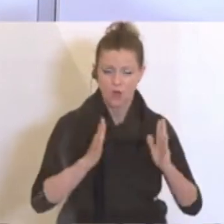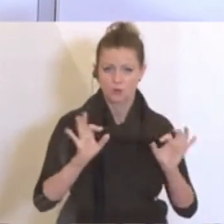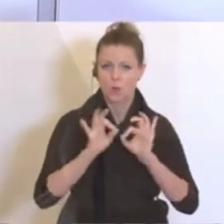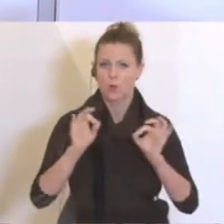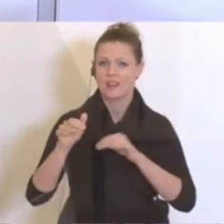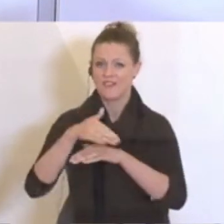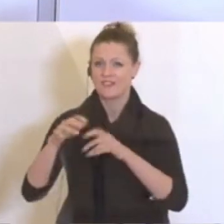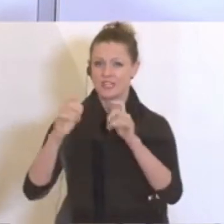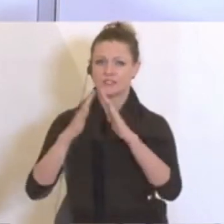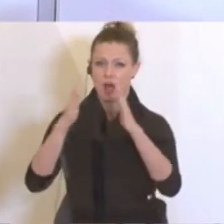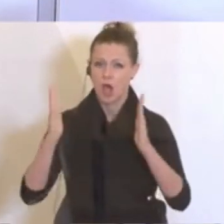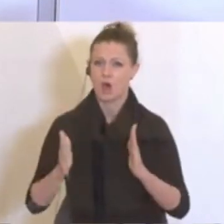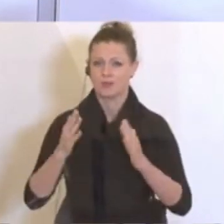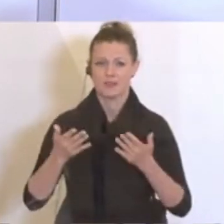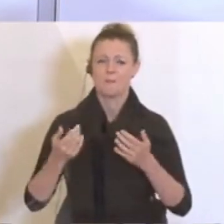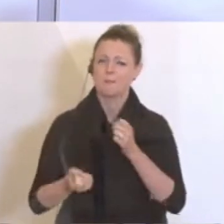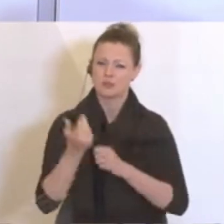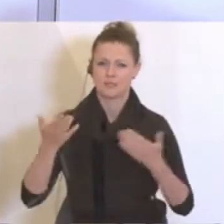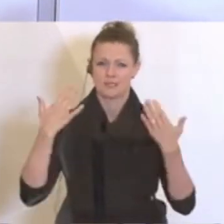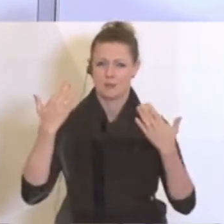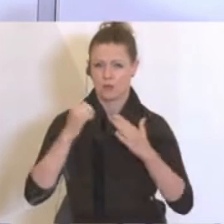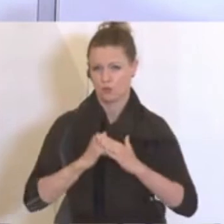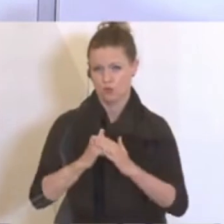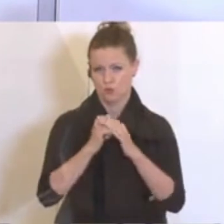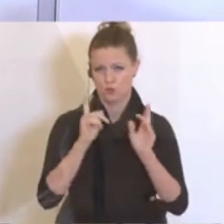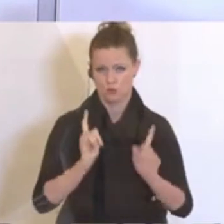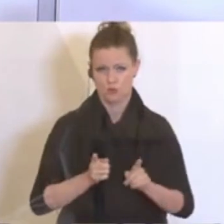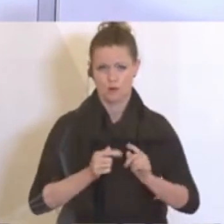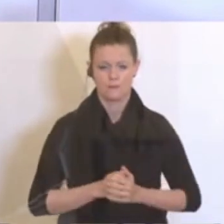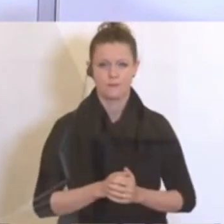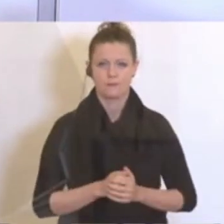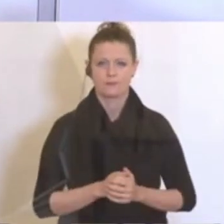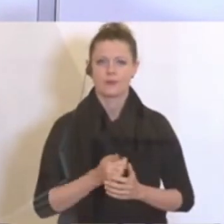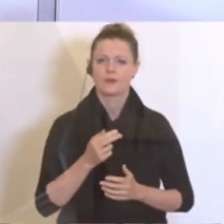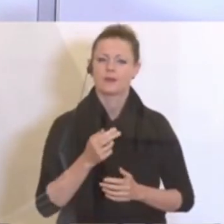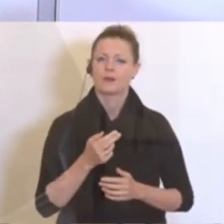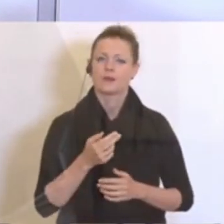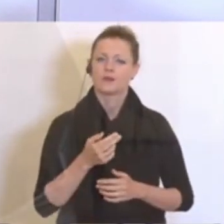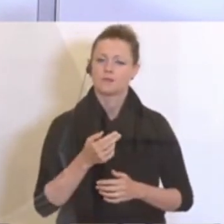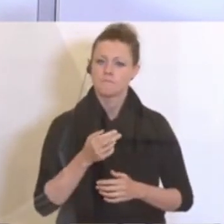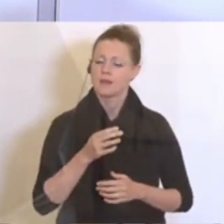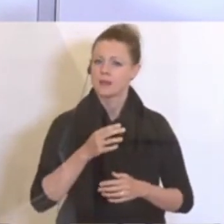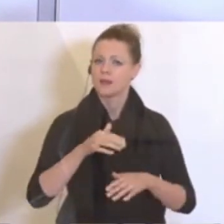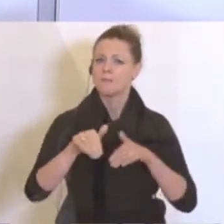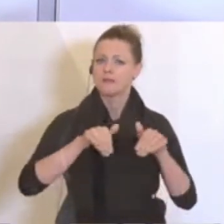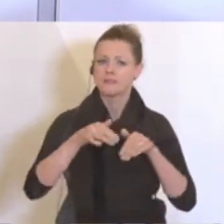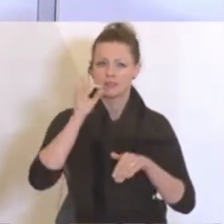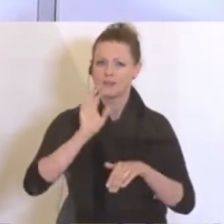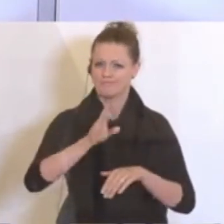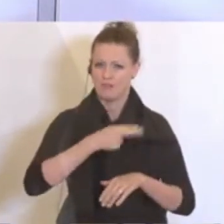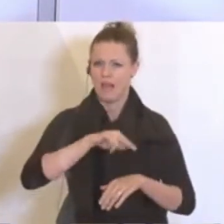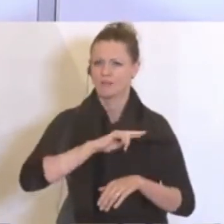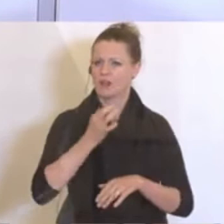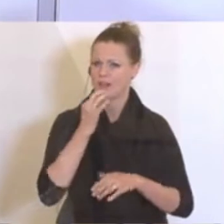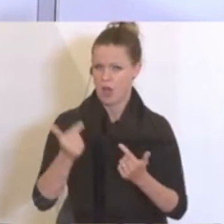ländlichen Raum zu unterstützen. Die Details wird die zuständige Ministerin noch erläutern. Ich möchte